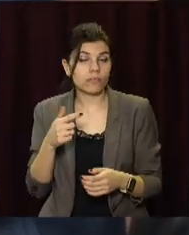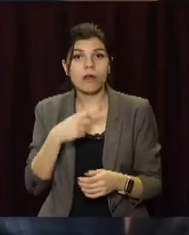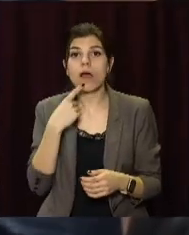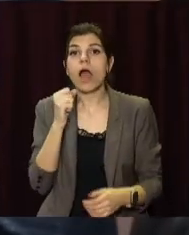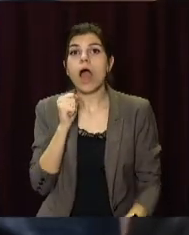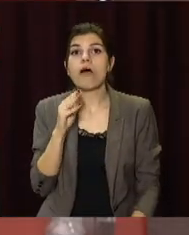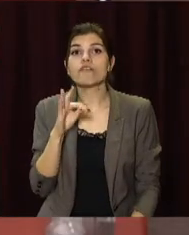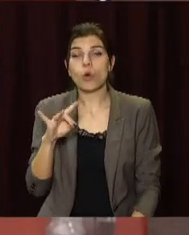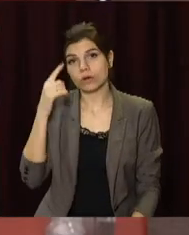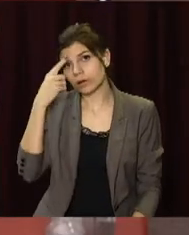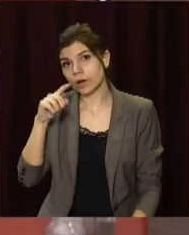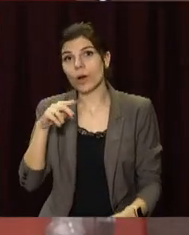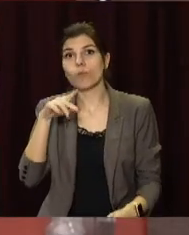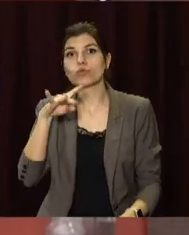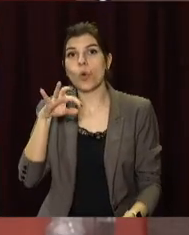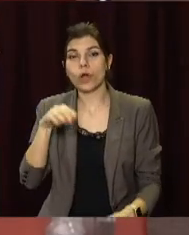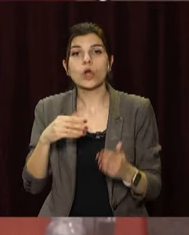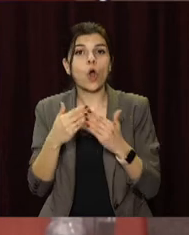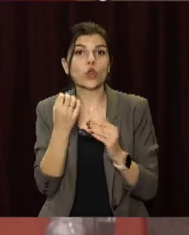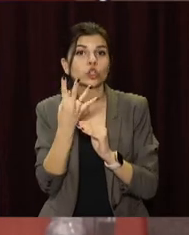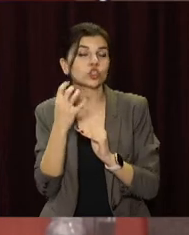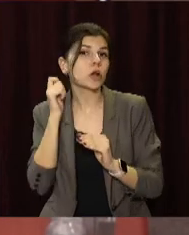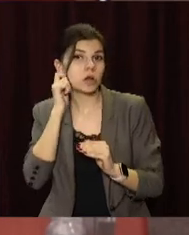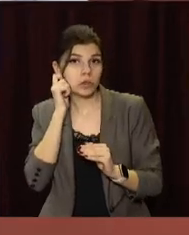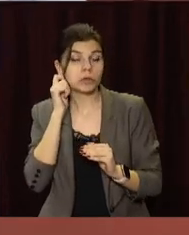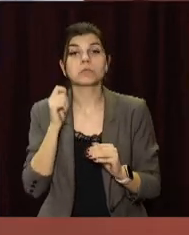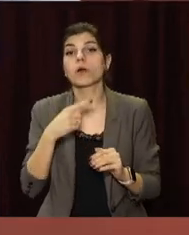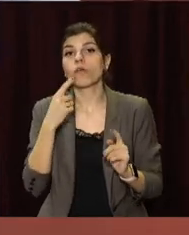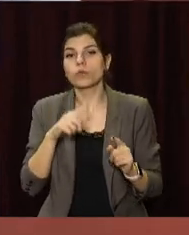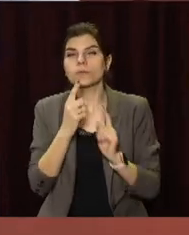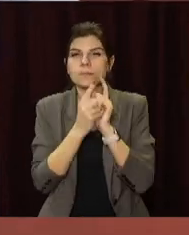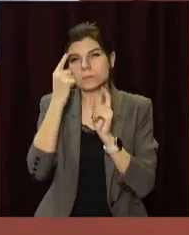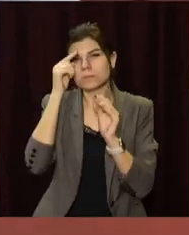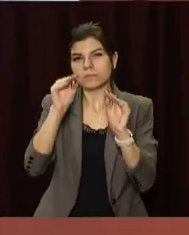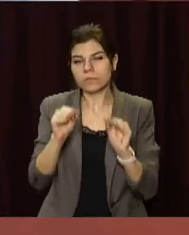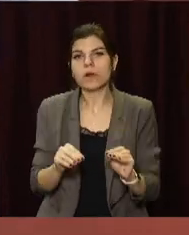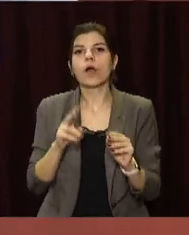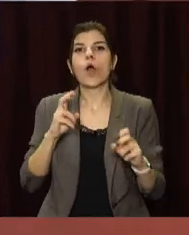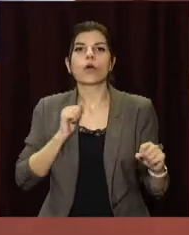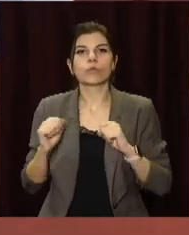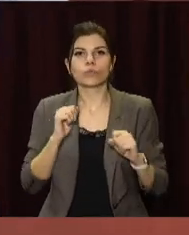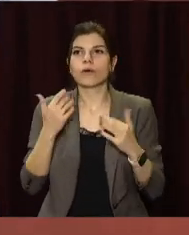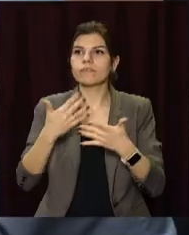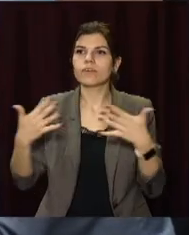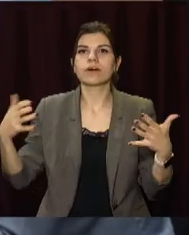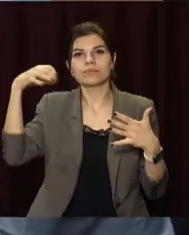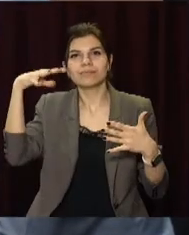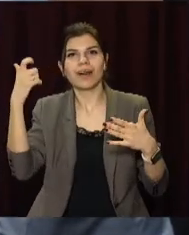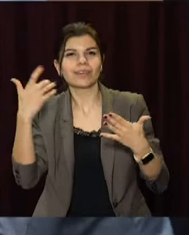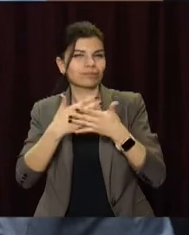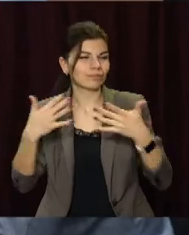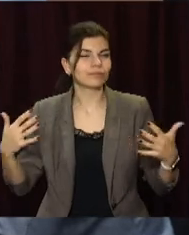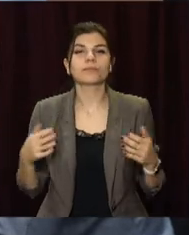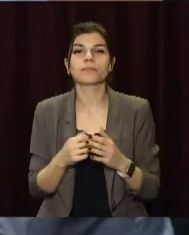автором проєкту можна стати від 14 років. Також продовжили оптимізацію комунального господарства. Сьогодні об'єднали